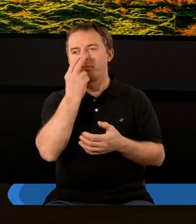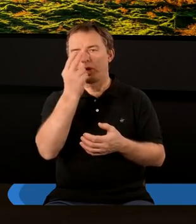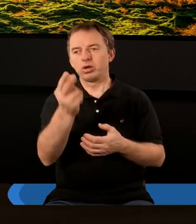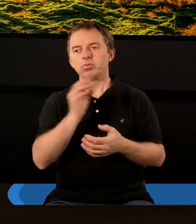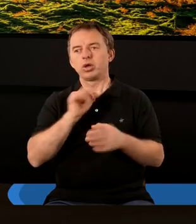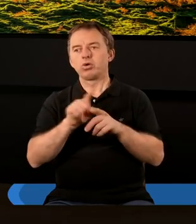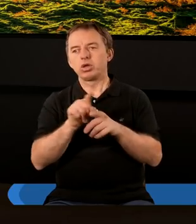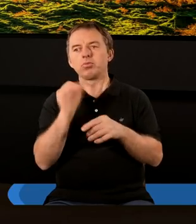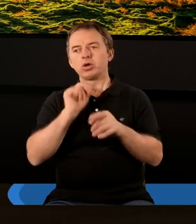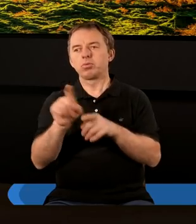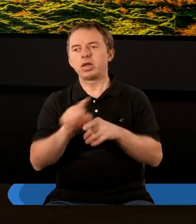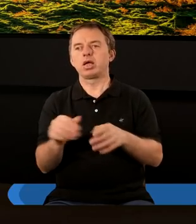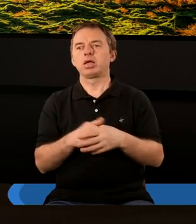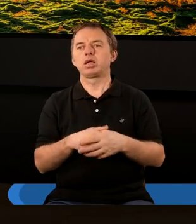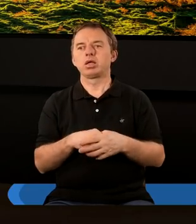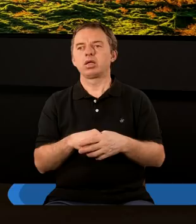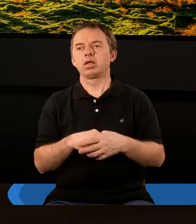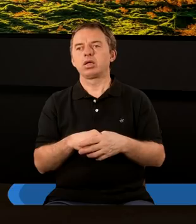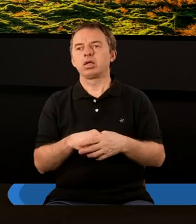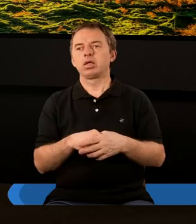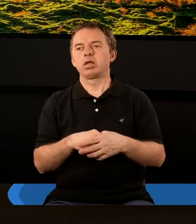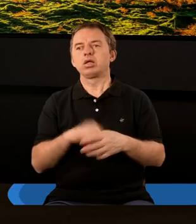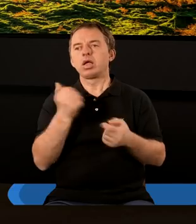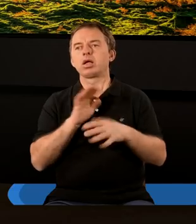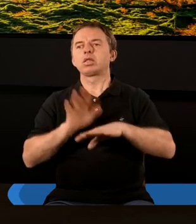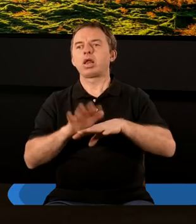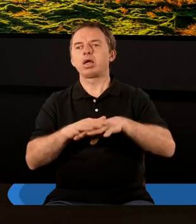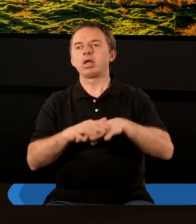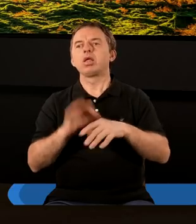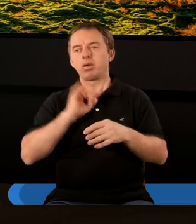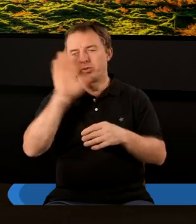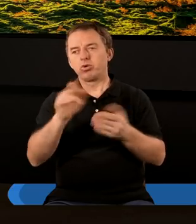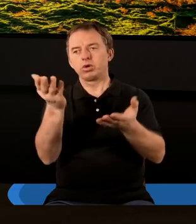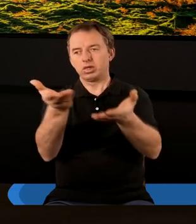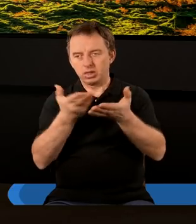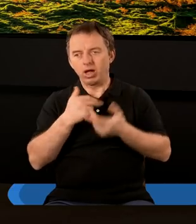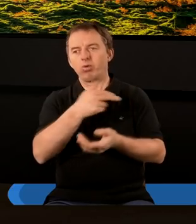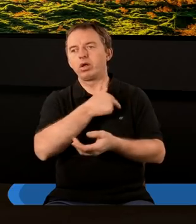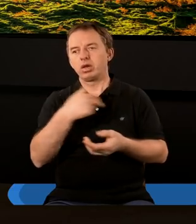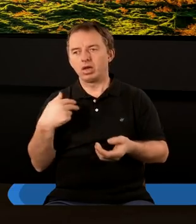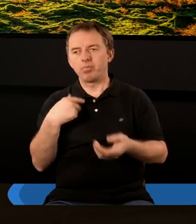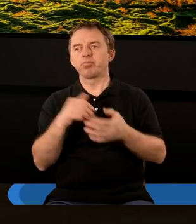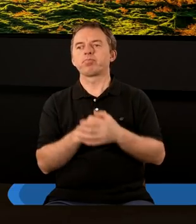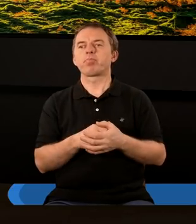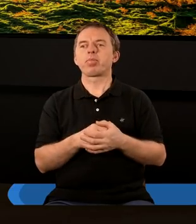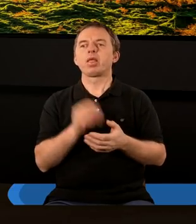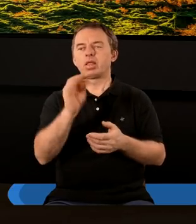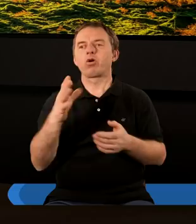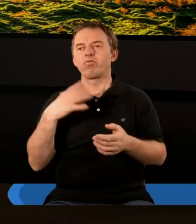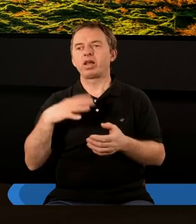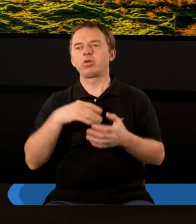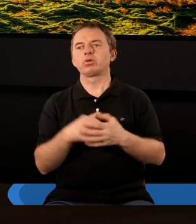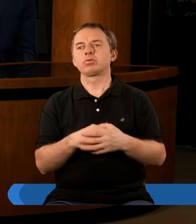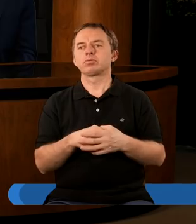patrzę na moją siostrę, na mojego brata i jak ja go traktuję, jeżeli Pan Bóg dał nam taką